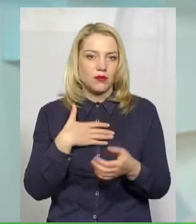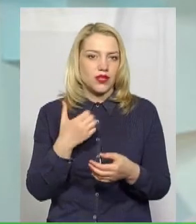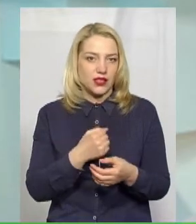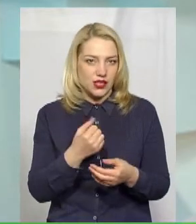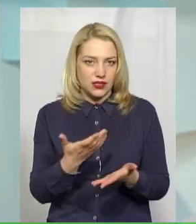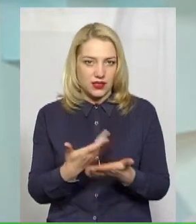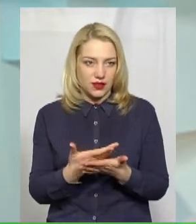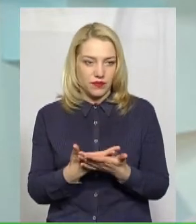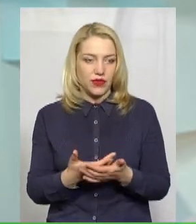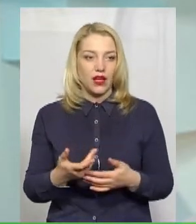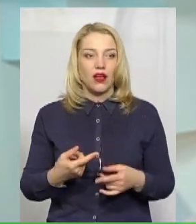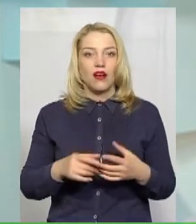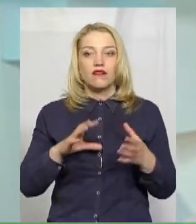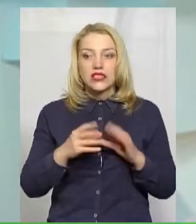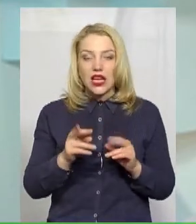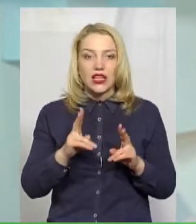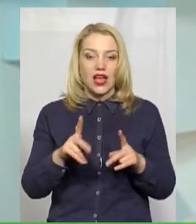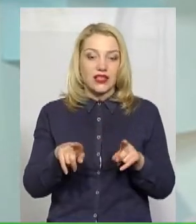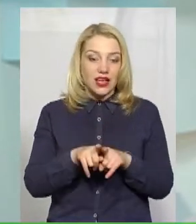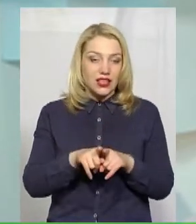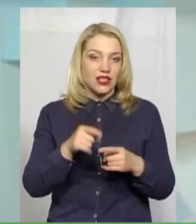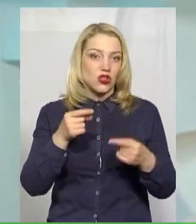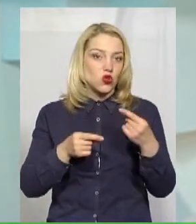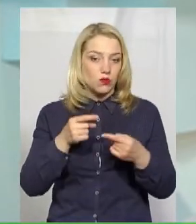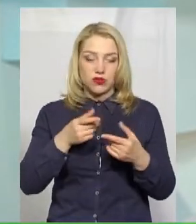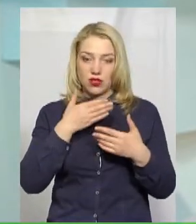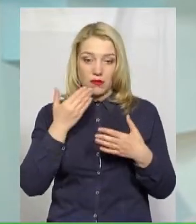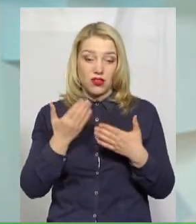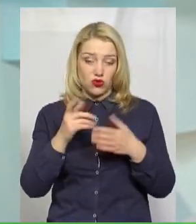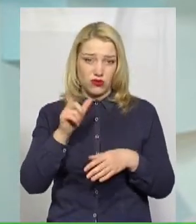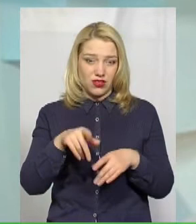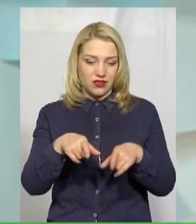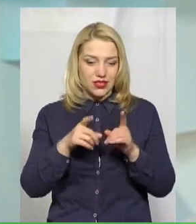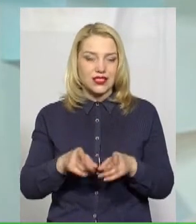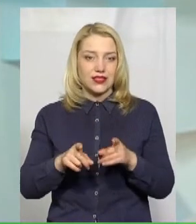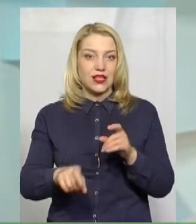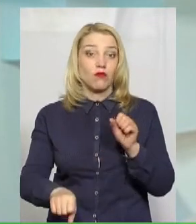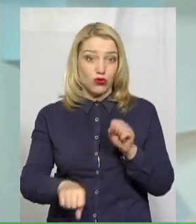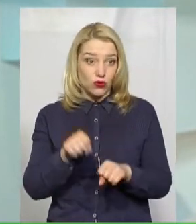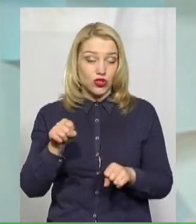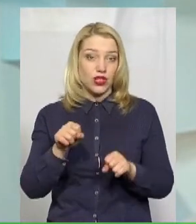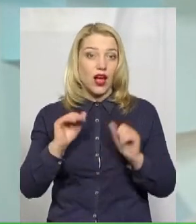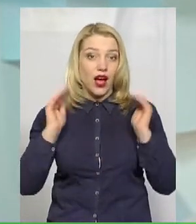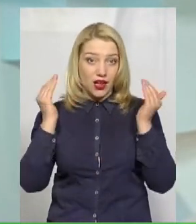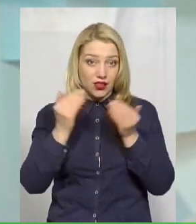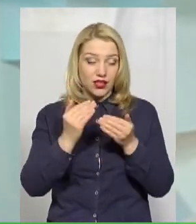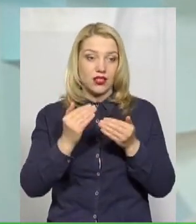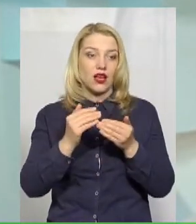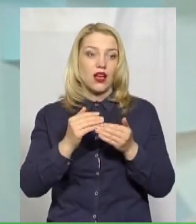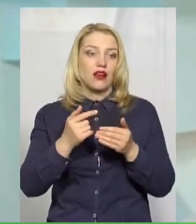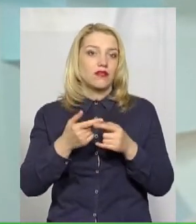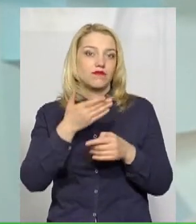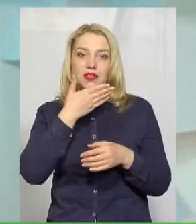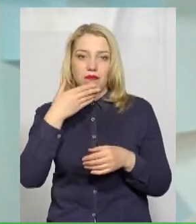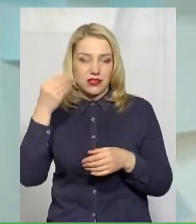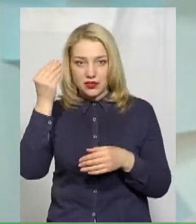Взагалі, як таких суперечок немає, тому що якщо особа дійсно порушила ці карантинні обмеження, то вона спорити не має